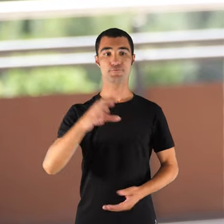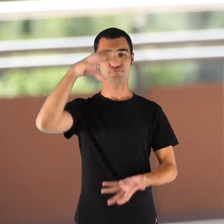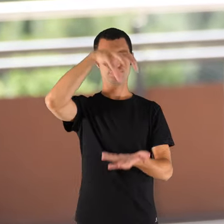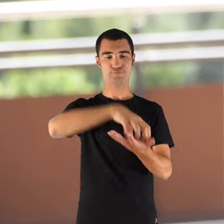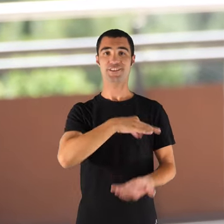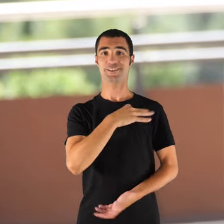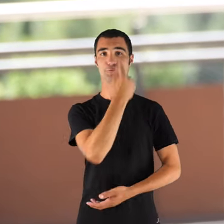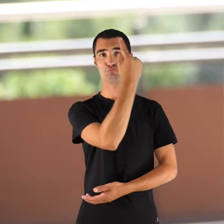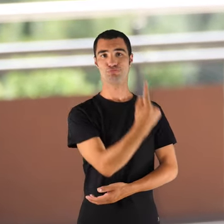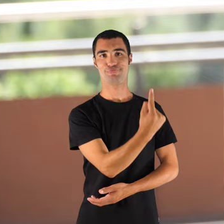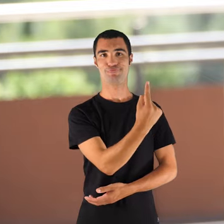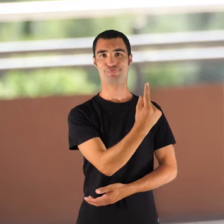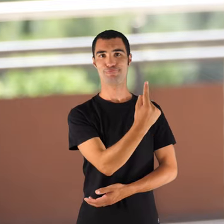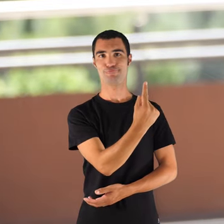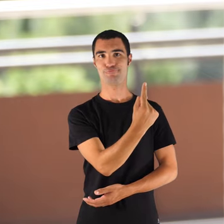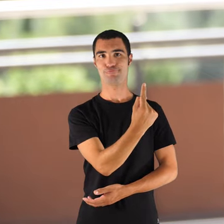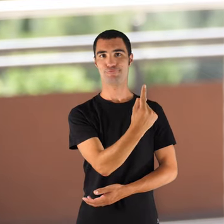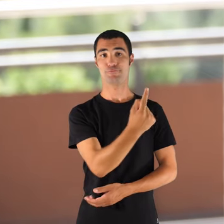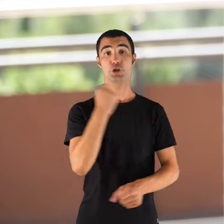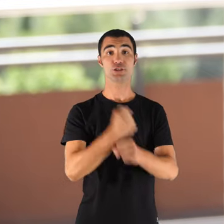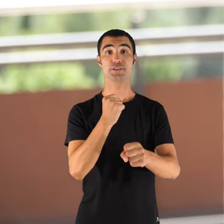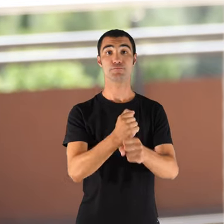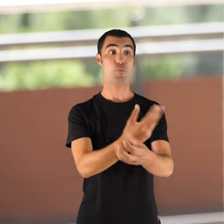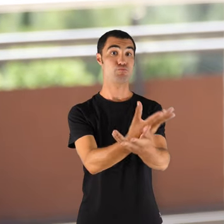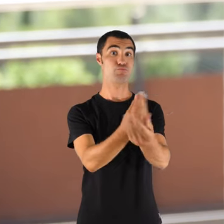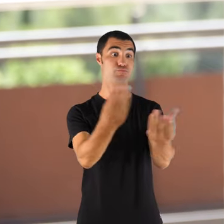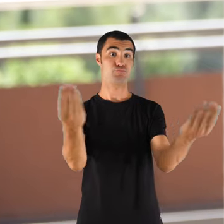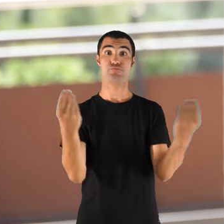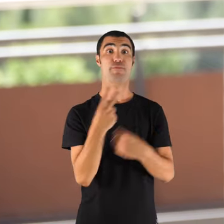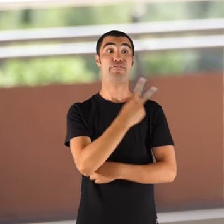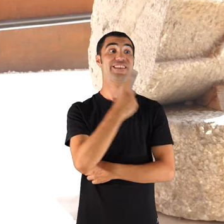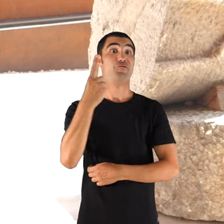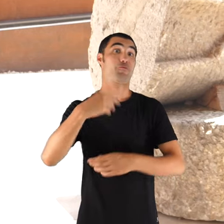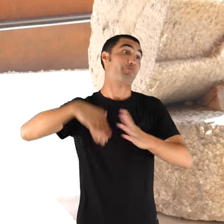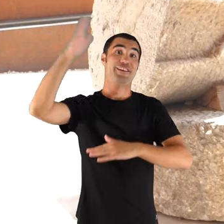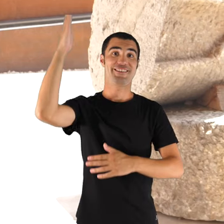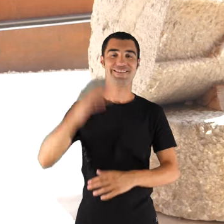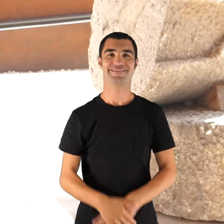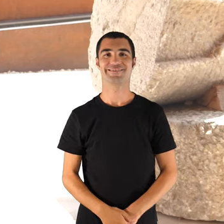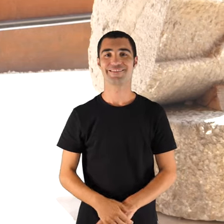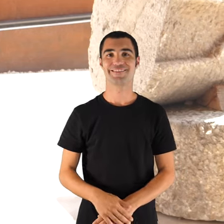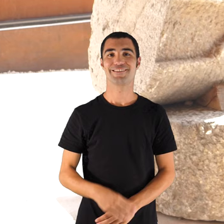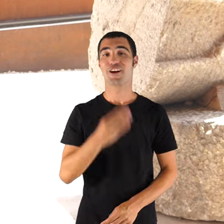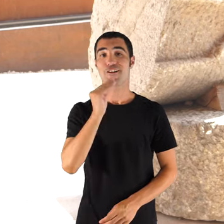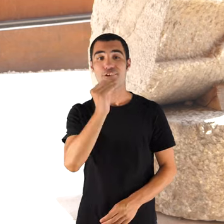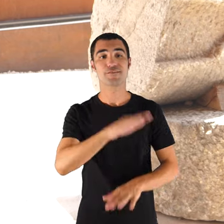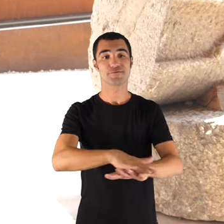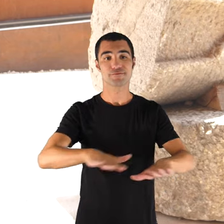'hi havia un i treballadors n'hi havia 21. Llavors, ja,